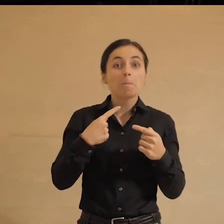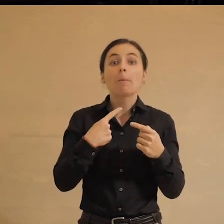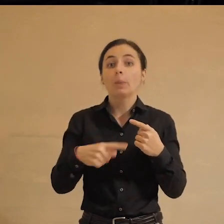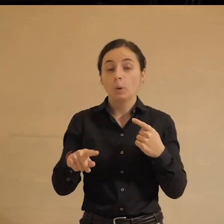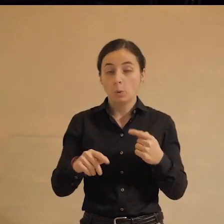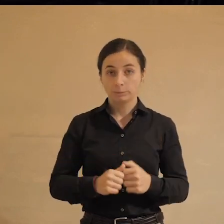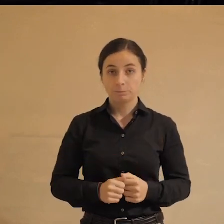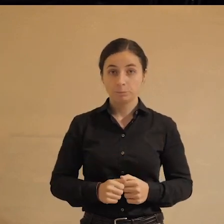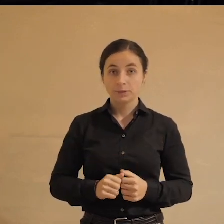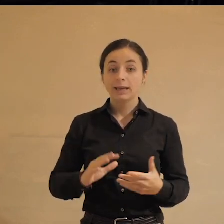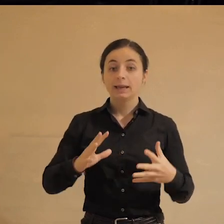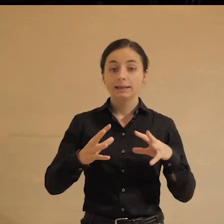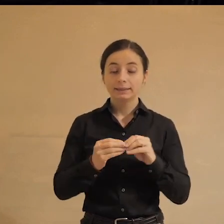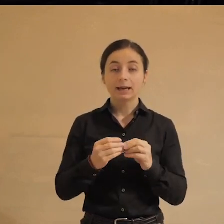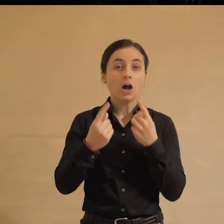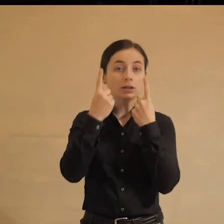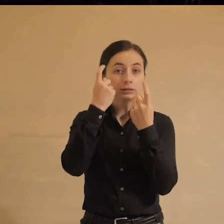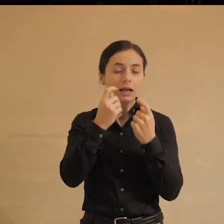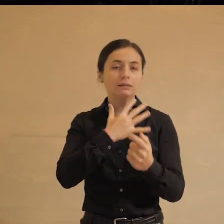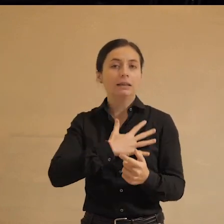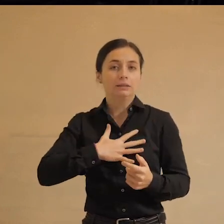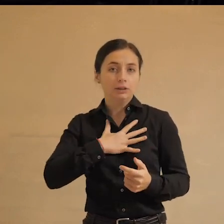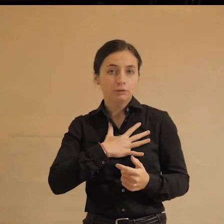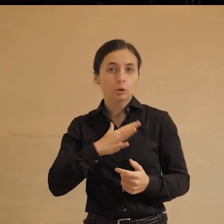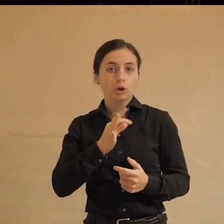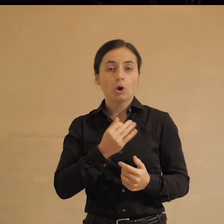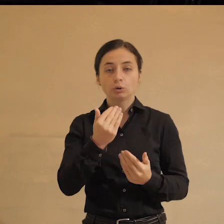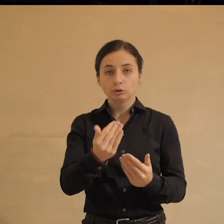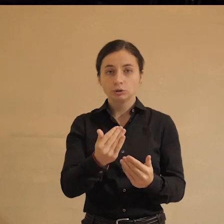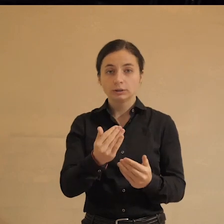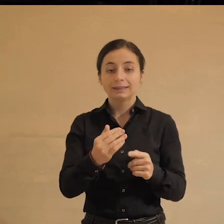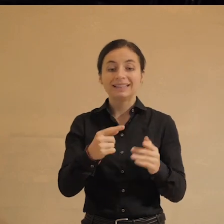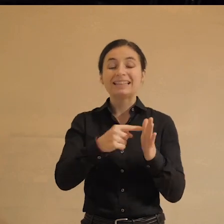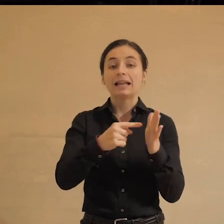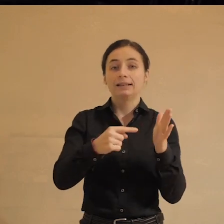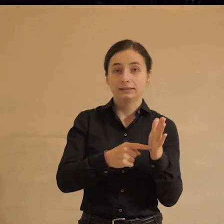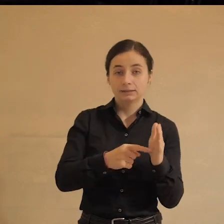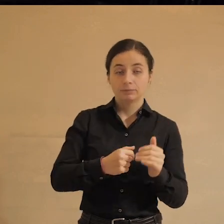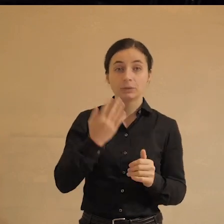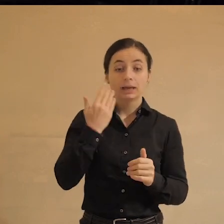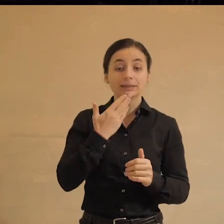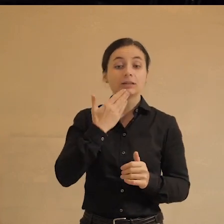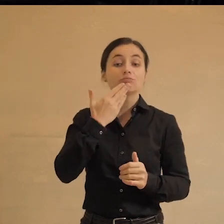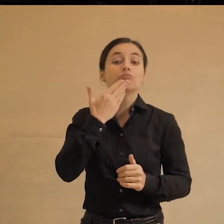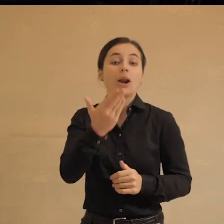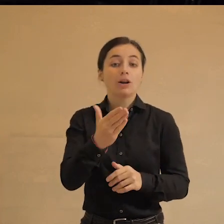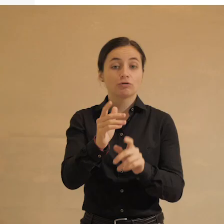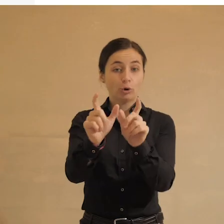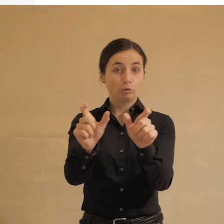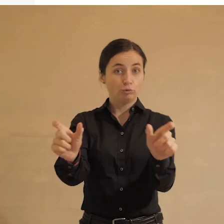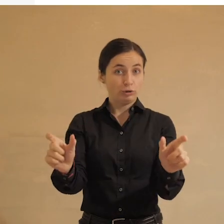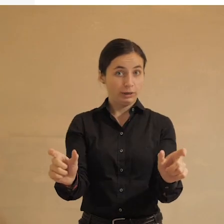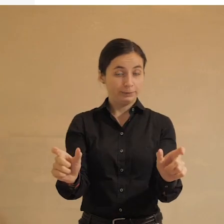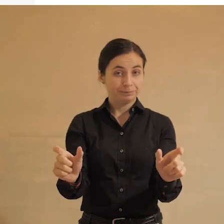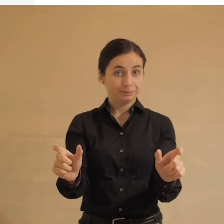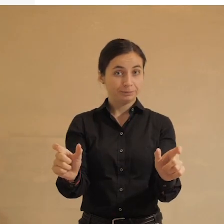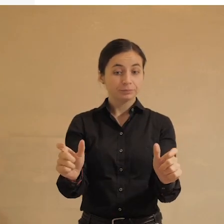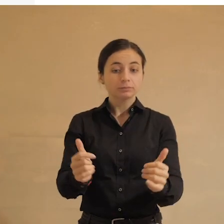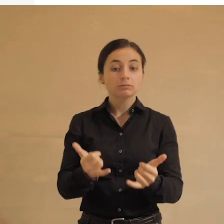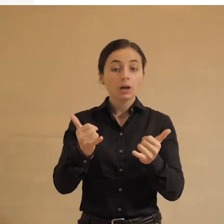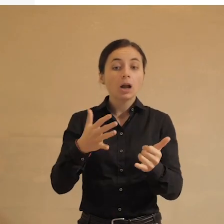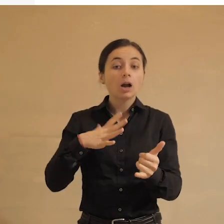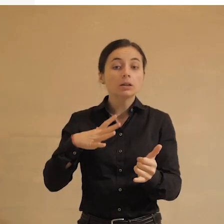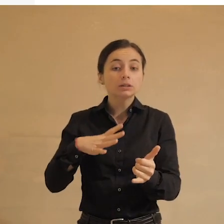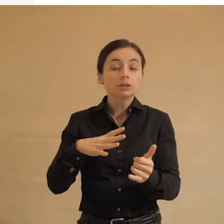Итак, значит, по поводу данных, тревоги о них и готовности ими делиться. Значит, когда спрашивают людей, респондентов, для